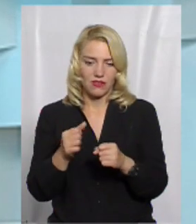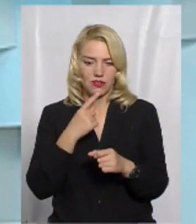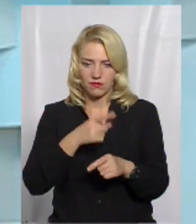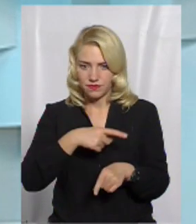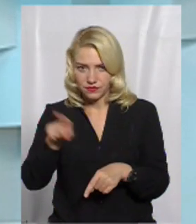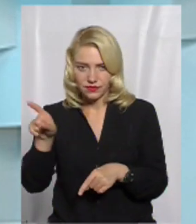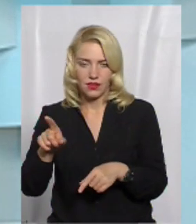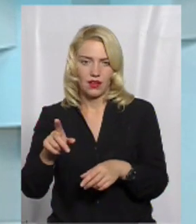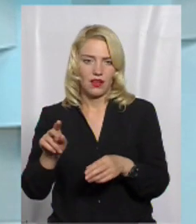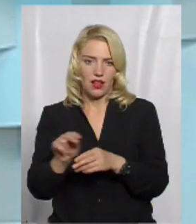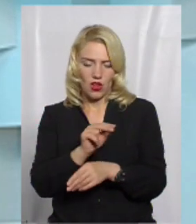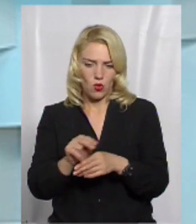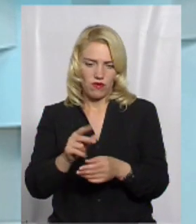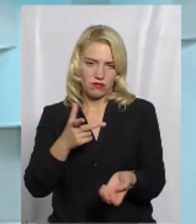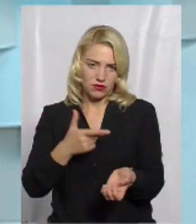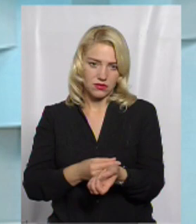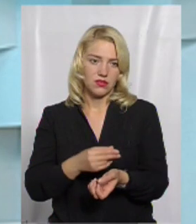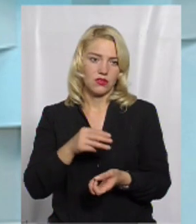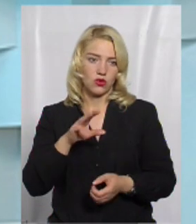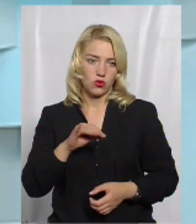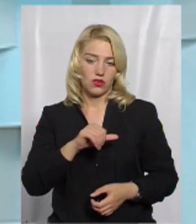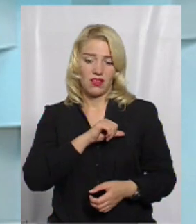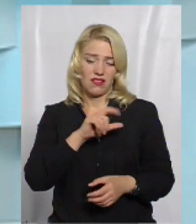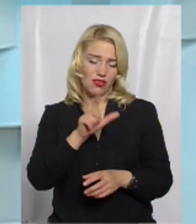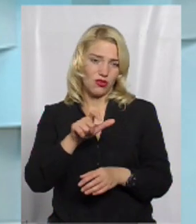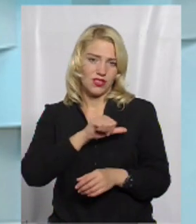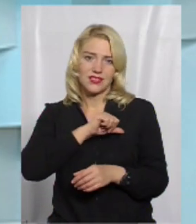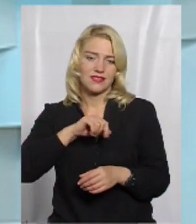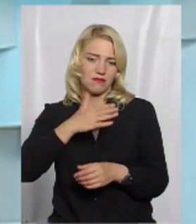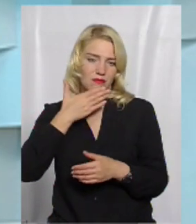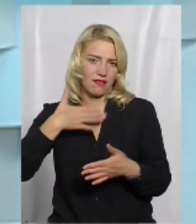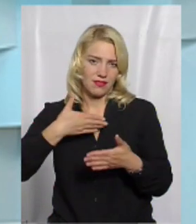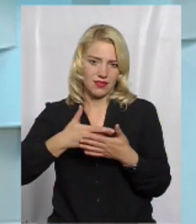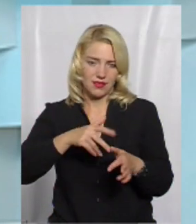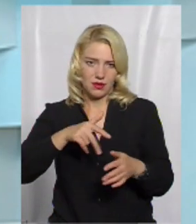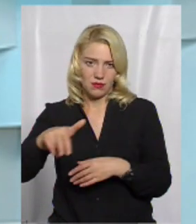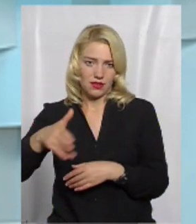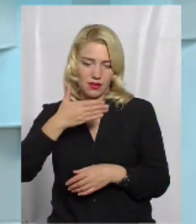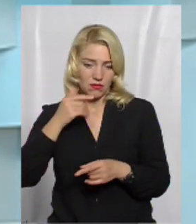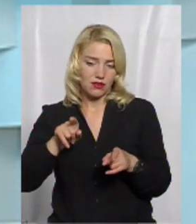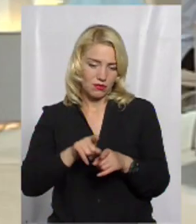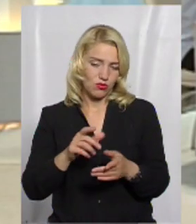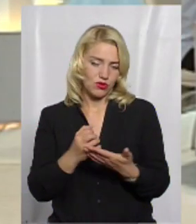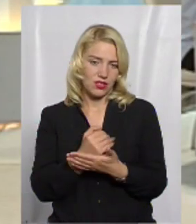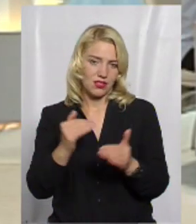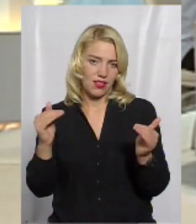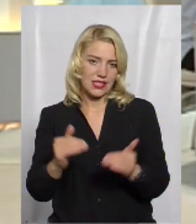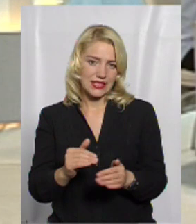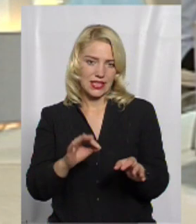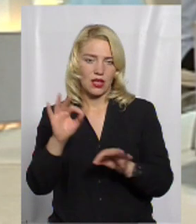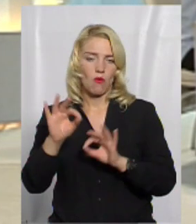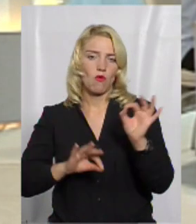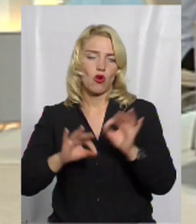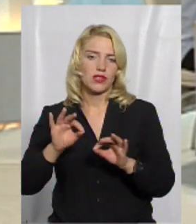скерує в лікувальний заклад, значить, самі не йдуть. І виходить такий низький процент щеплення дорослого